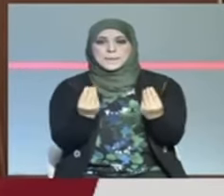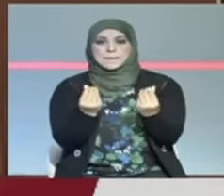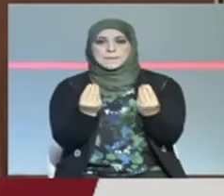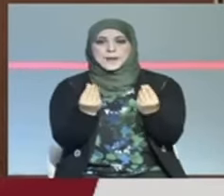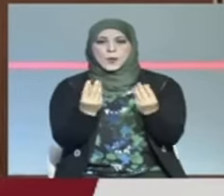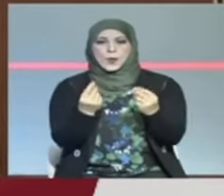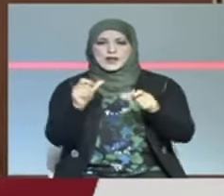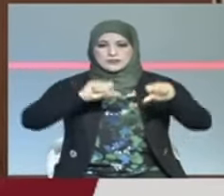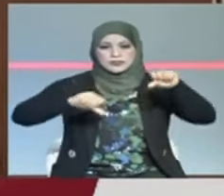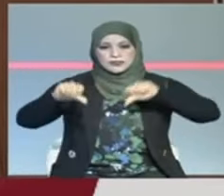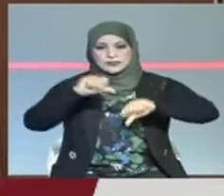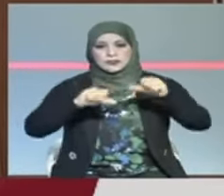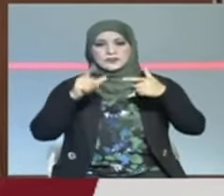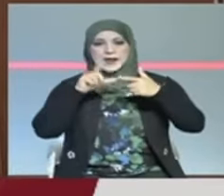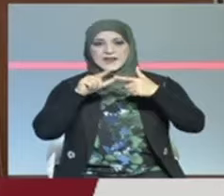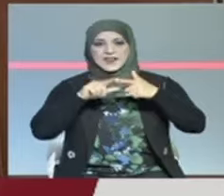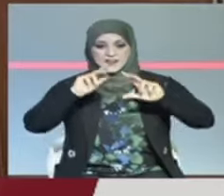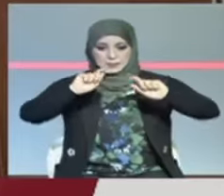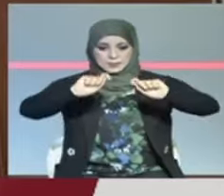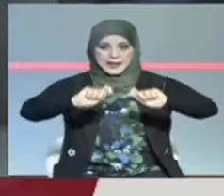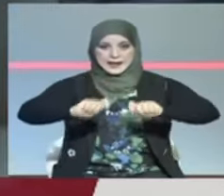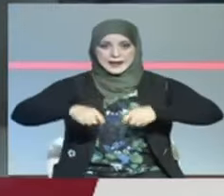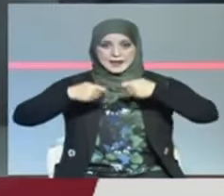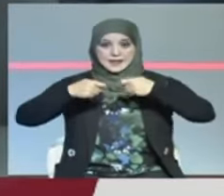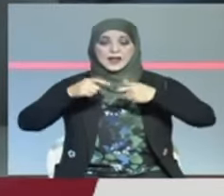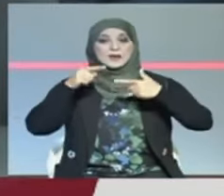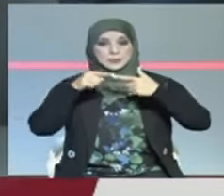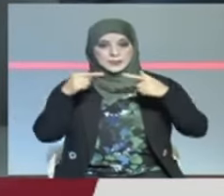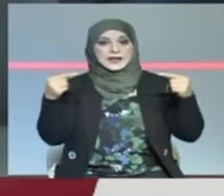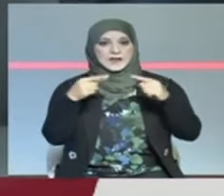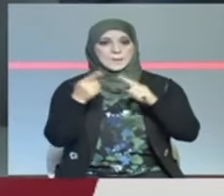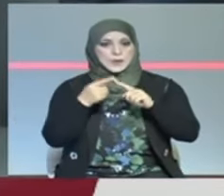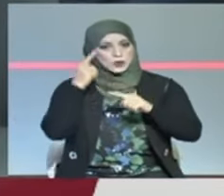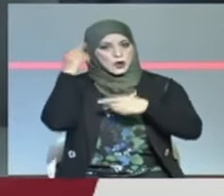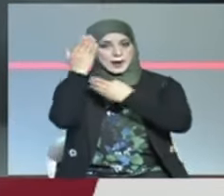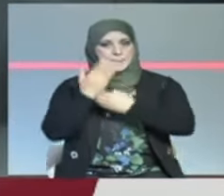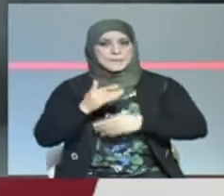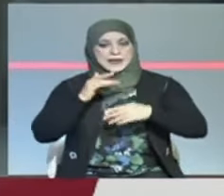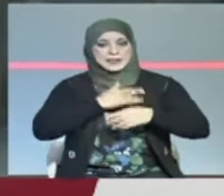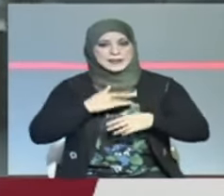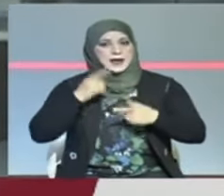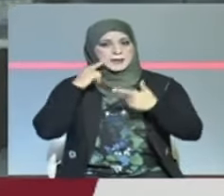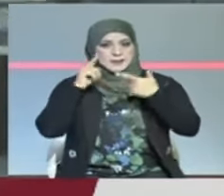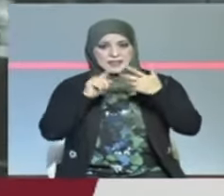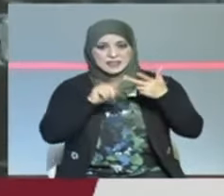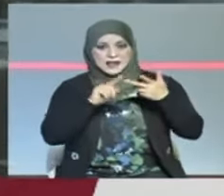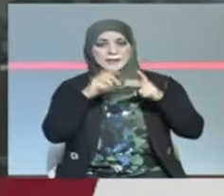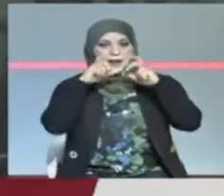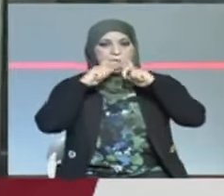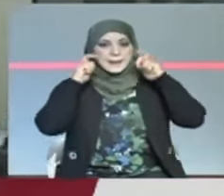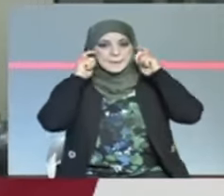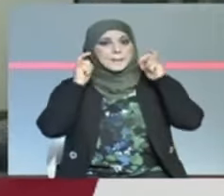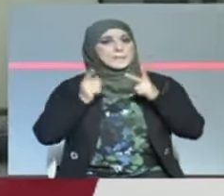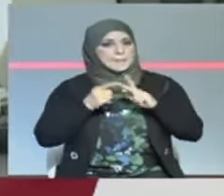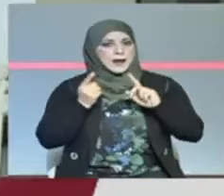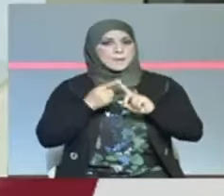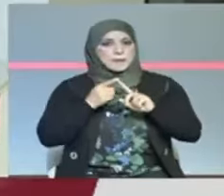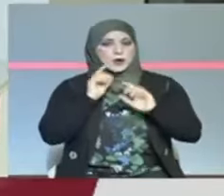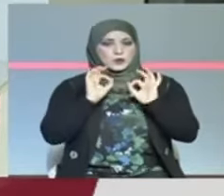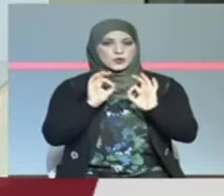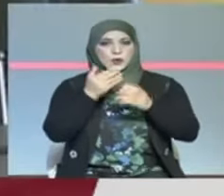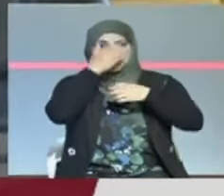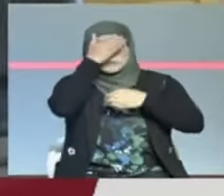حذاء اللي هو كيف كيف انتياسيد ضارات ويلزم الكمامات اللي هي فيها